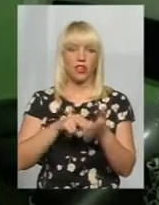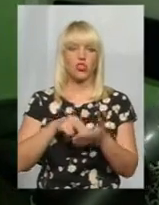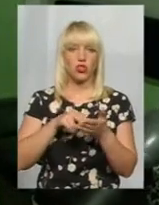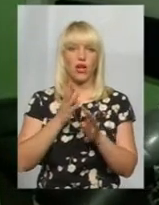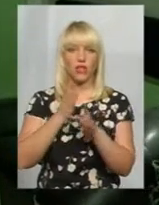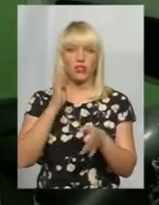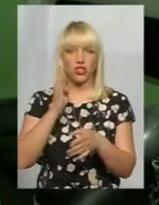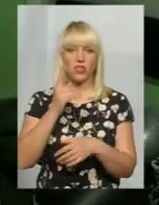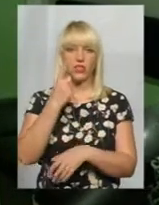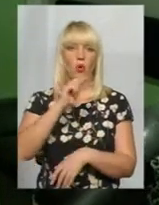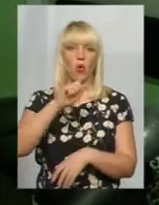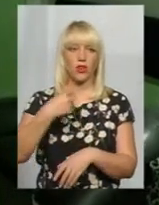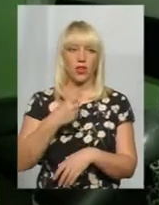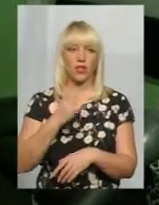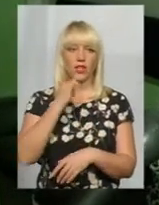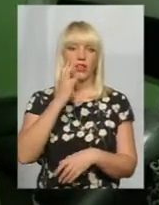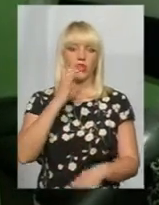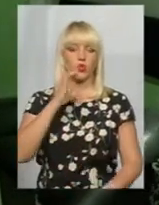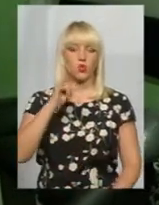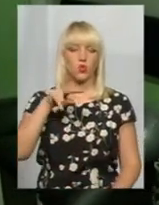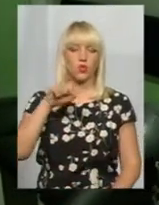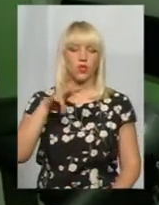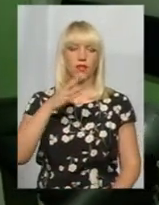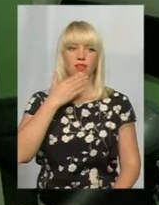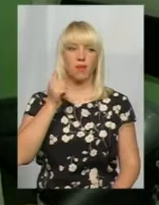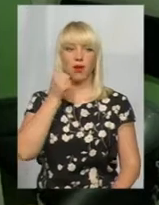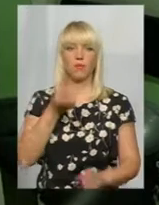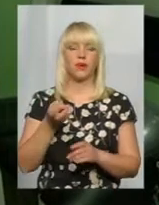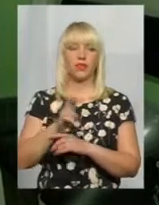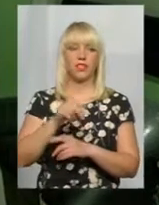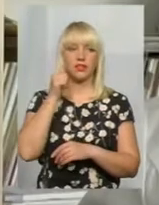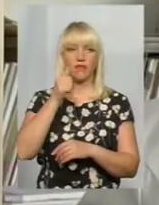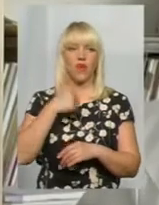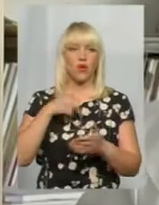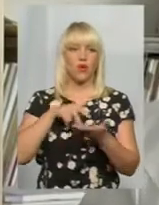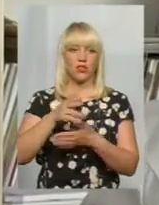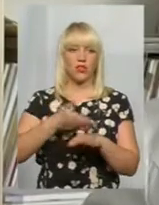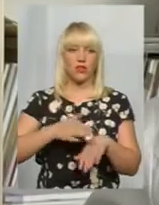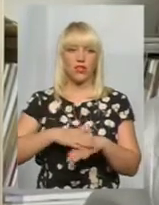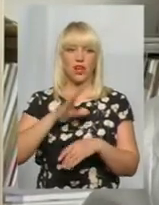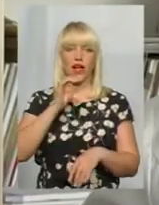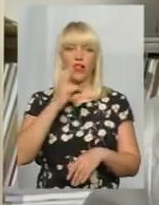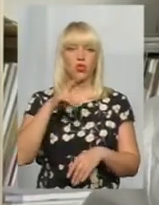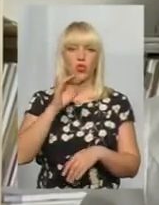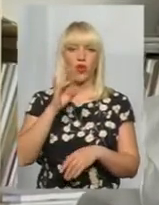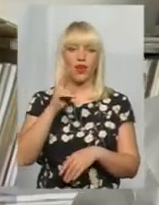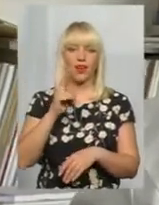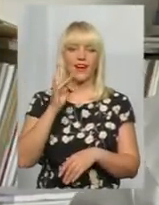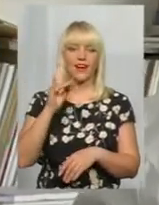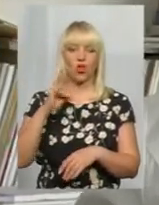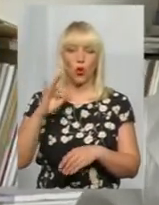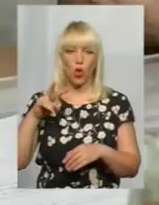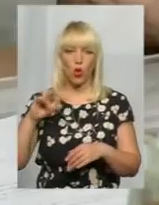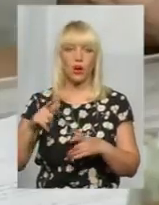більш з годину стояла. Інсуліну нема. Прийдете завтра. А в мене ноги не ходять. Ендокринолог поліклініки Галина Буздиган серед